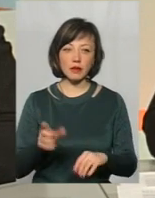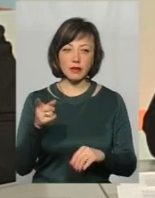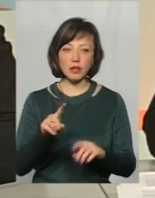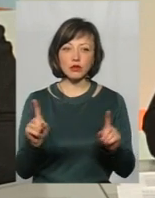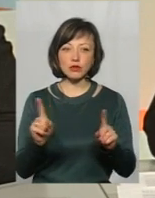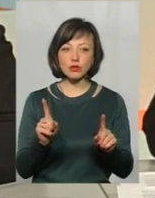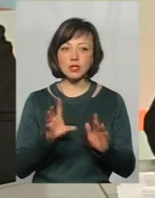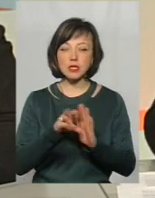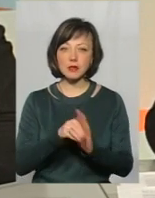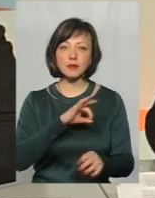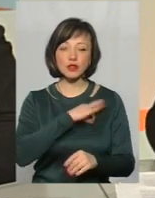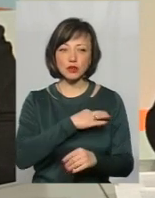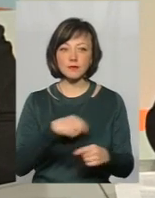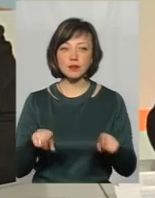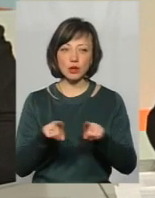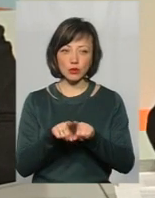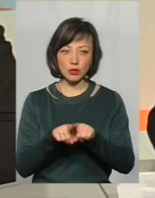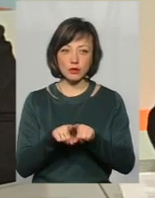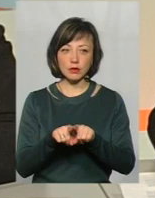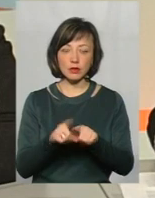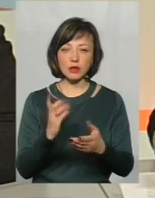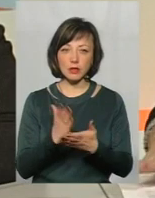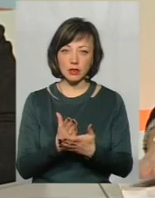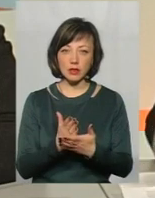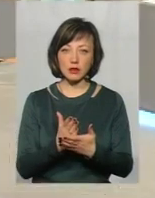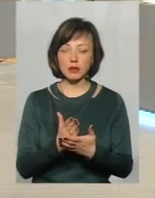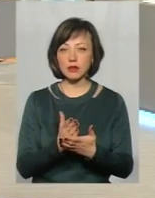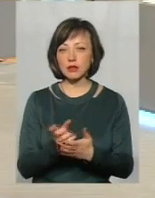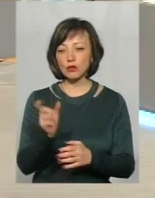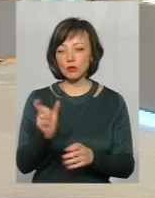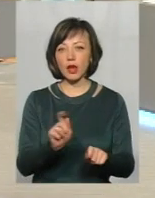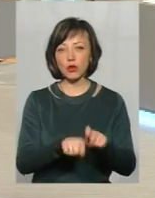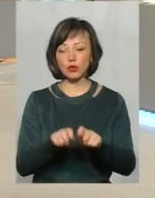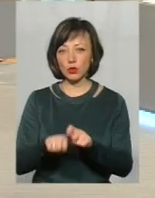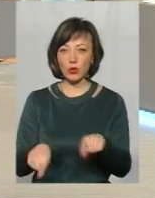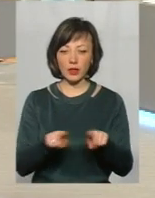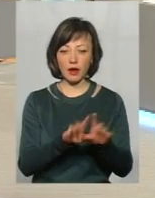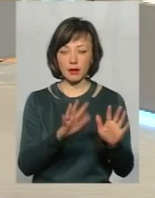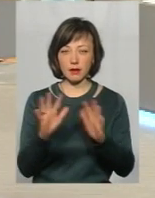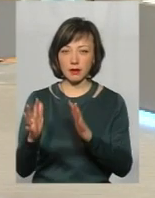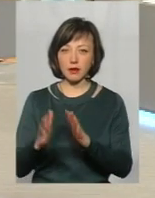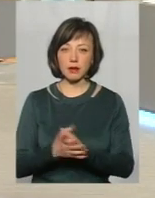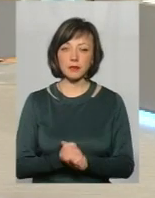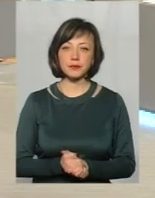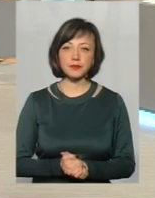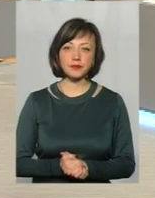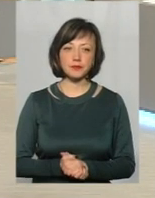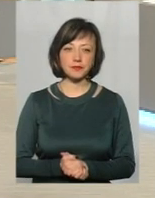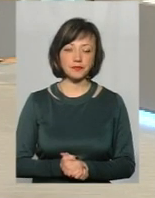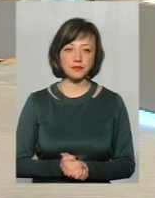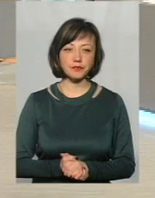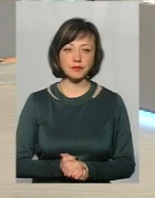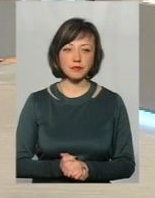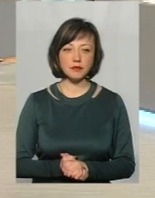за діями слідчими все одно є суб'єкт, який все-таки контролює такі дії і до якого можна оскаржити